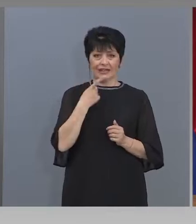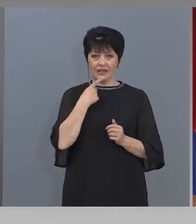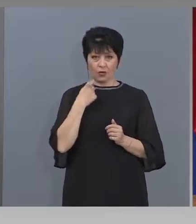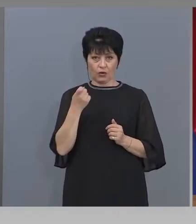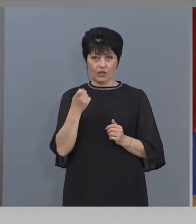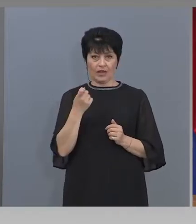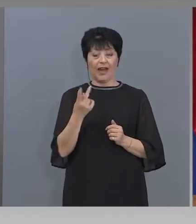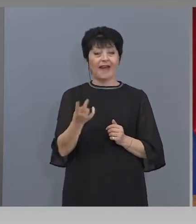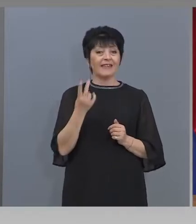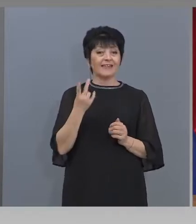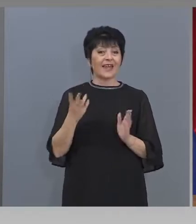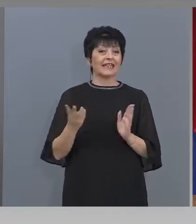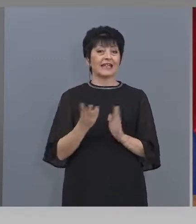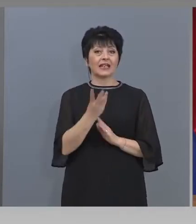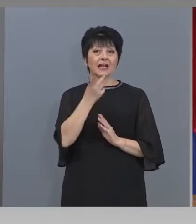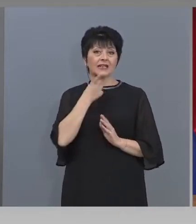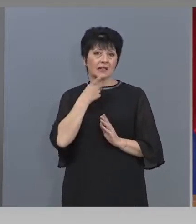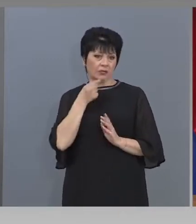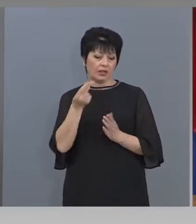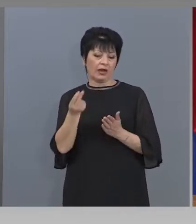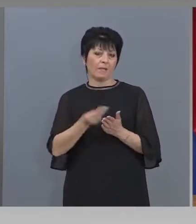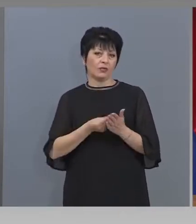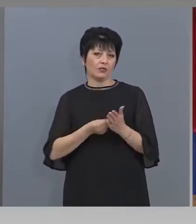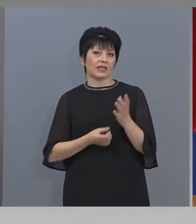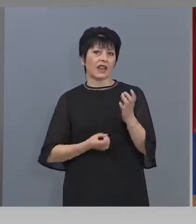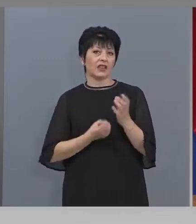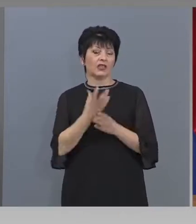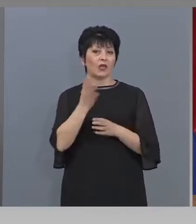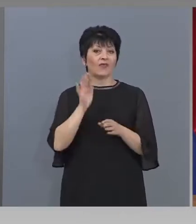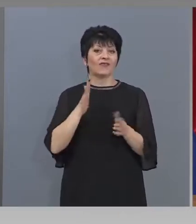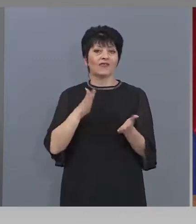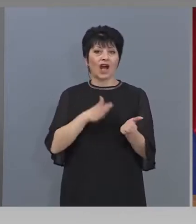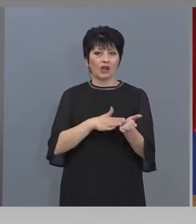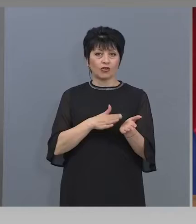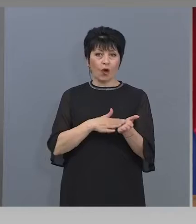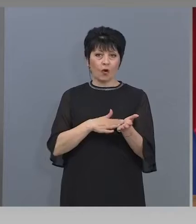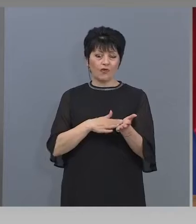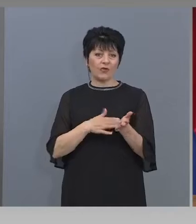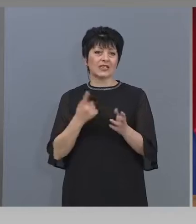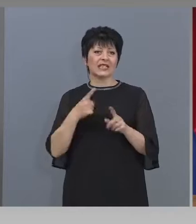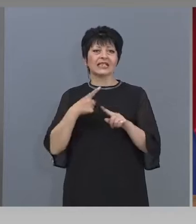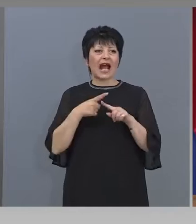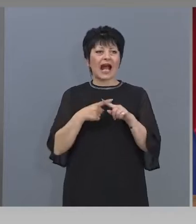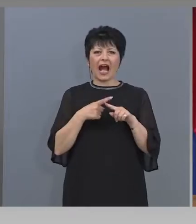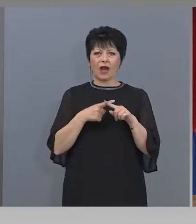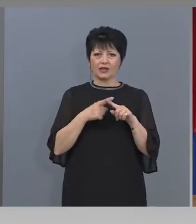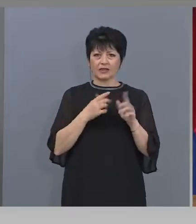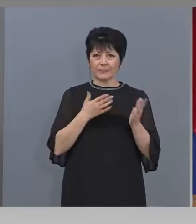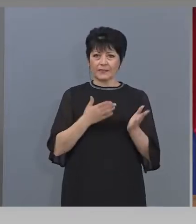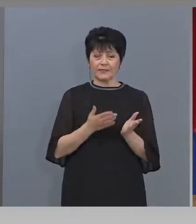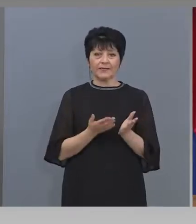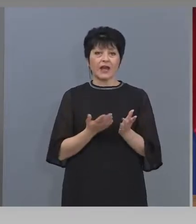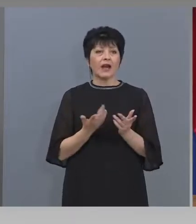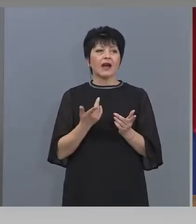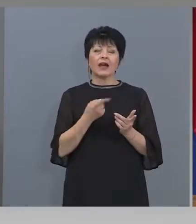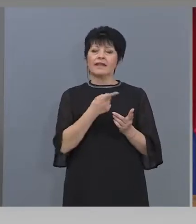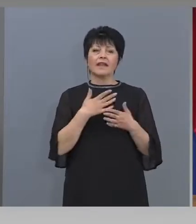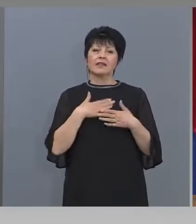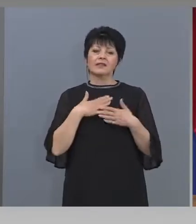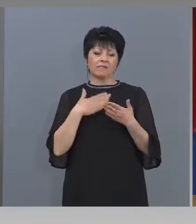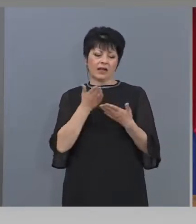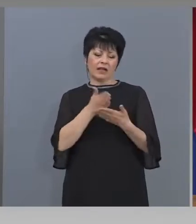е подписан нов договор с Клиринг Хаус. Между другото, Клиринг Хаус е има ли част